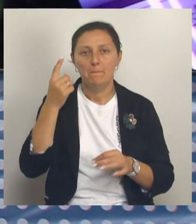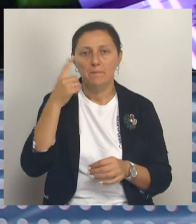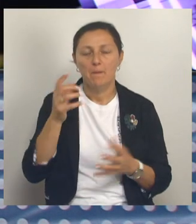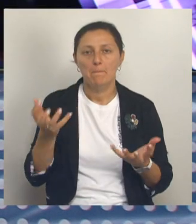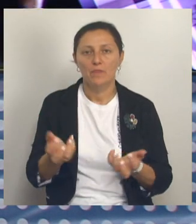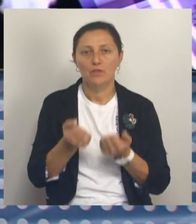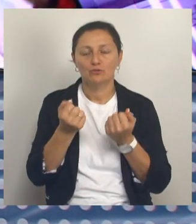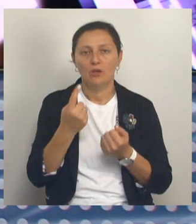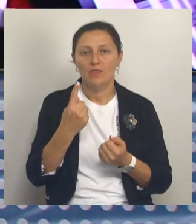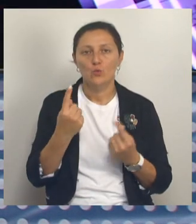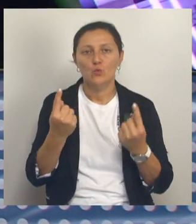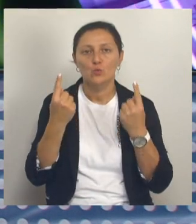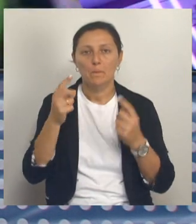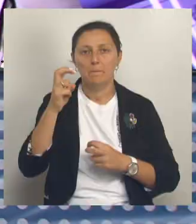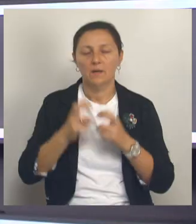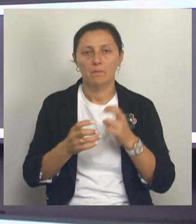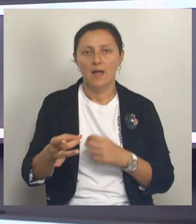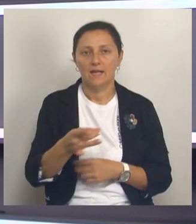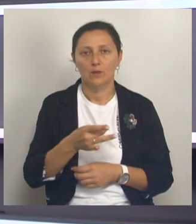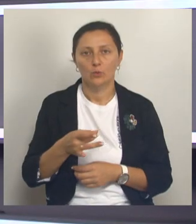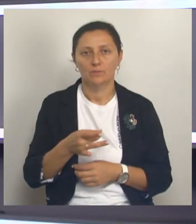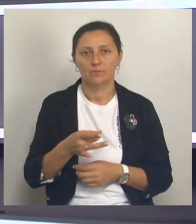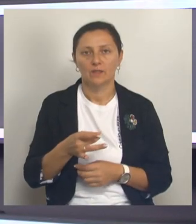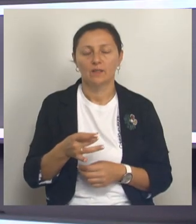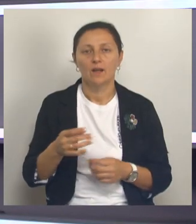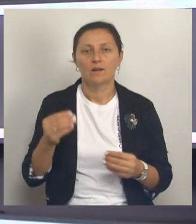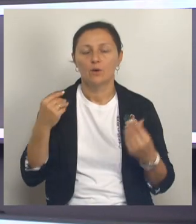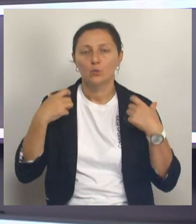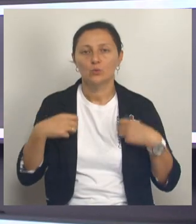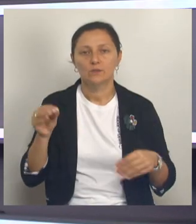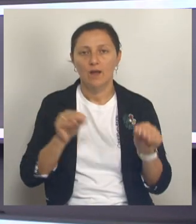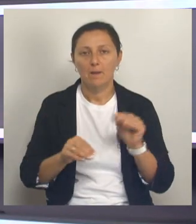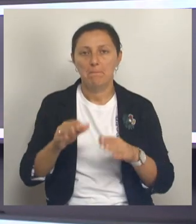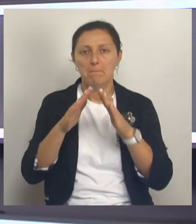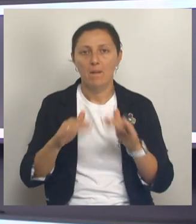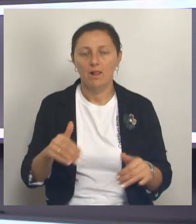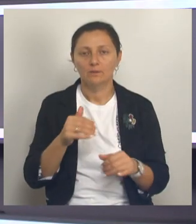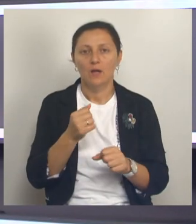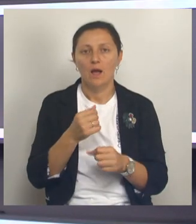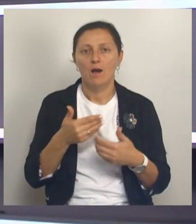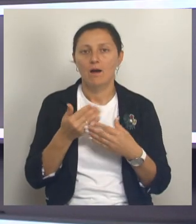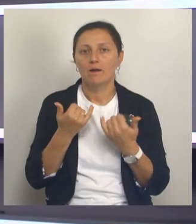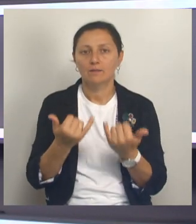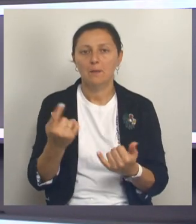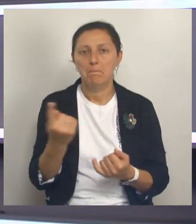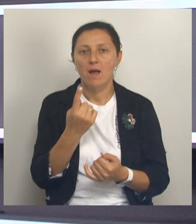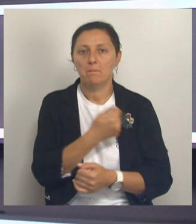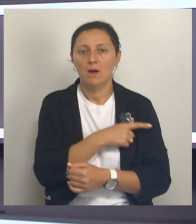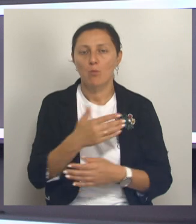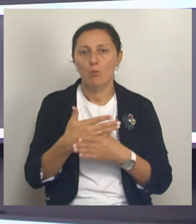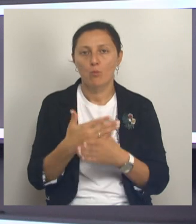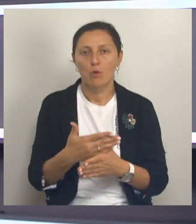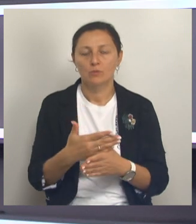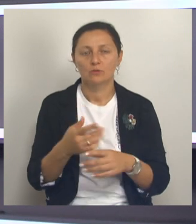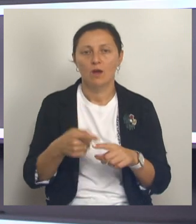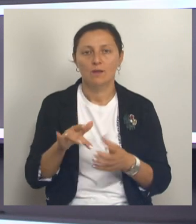поддержке одного из крупных предприятий региона. Собрать рюкзак, поставить палатку, оказать первую медицинскую помощь. Подобные